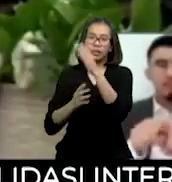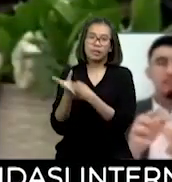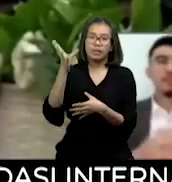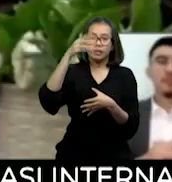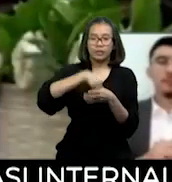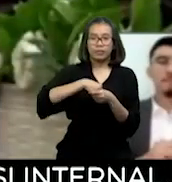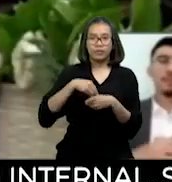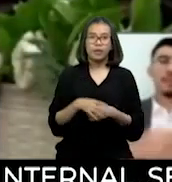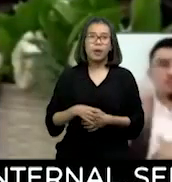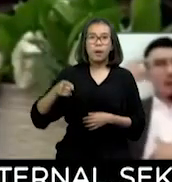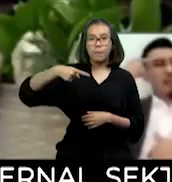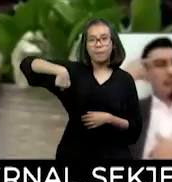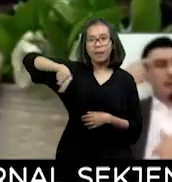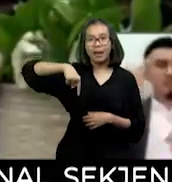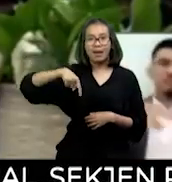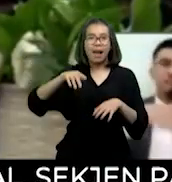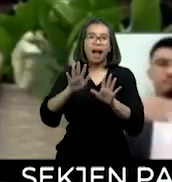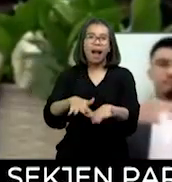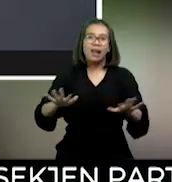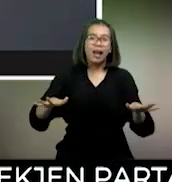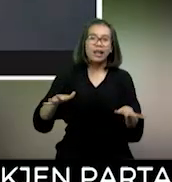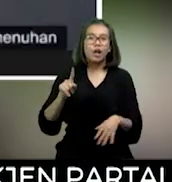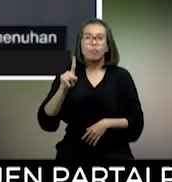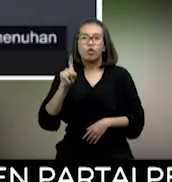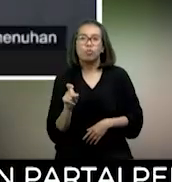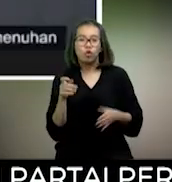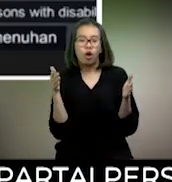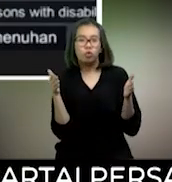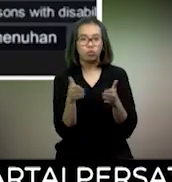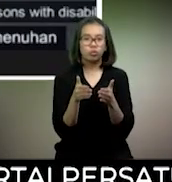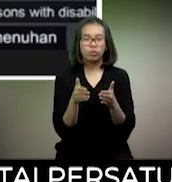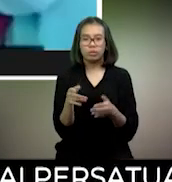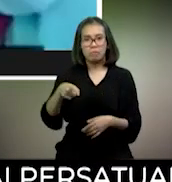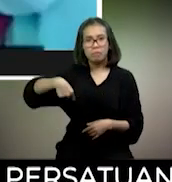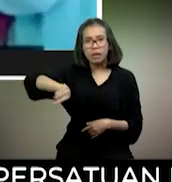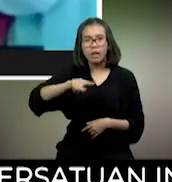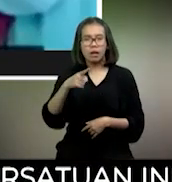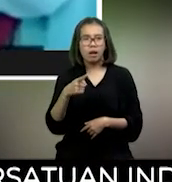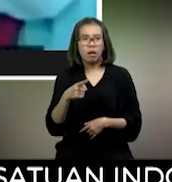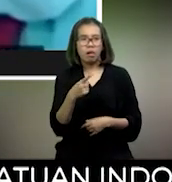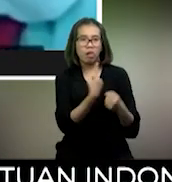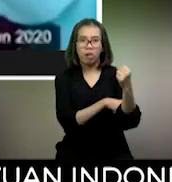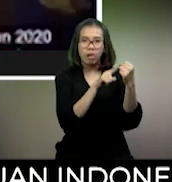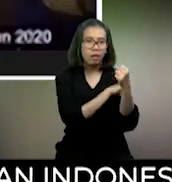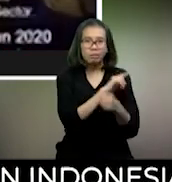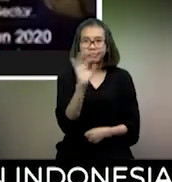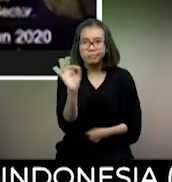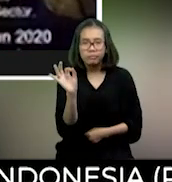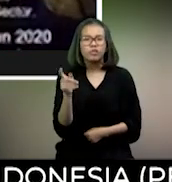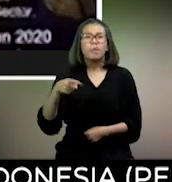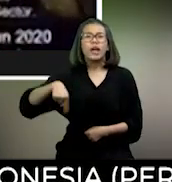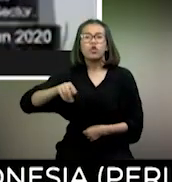anak-anak yang berkebutuhan khusus, bukan berarti mereka tidak mampu, mereka memiliki keterbatasan,